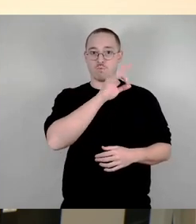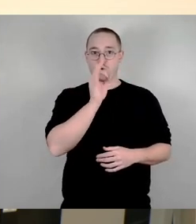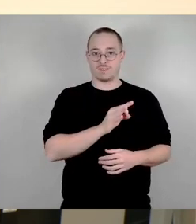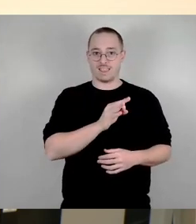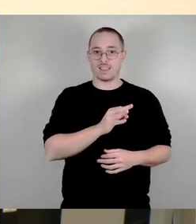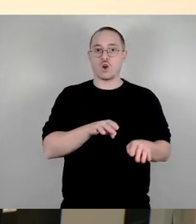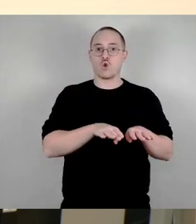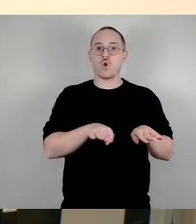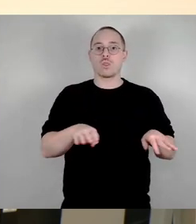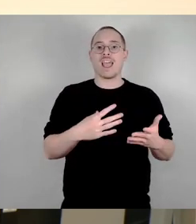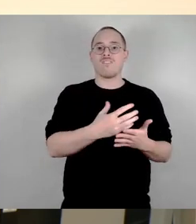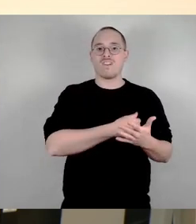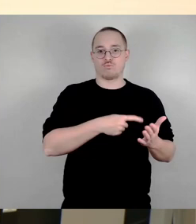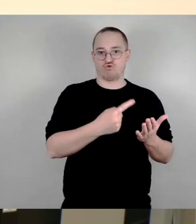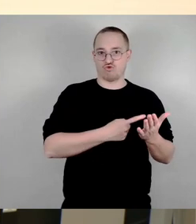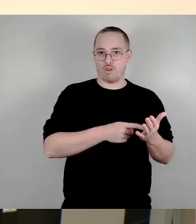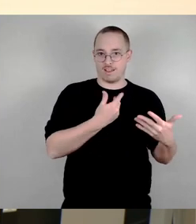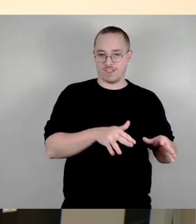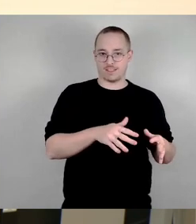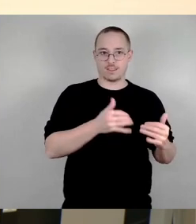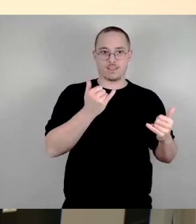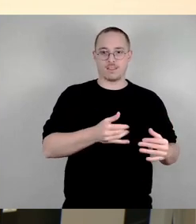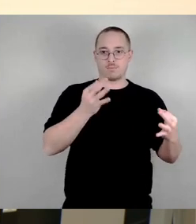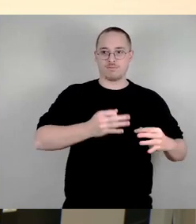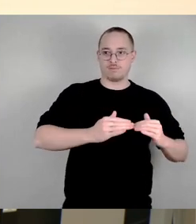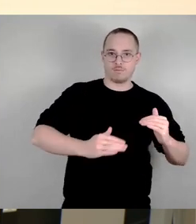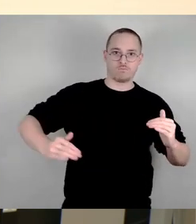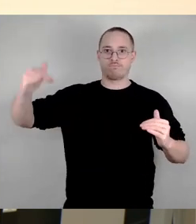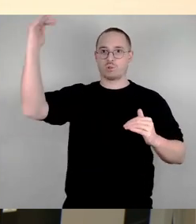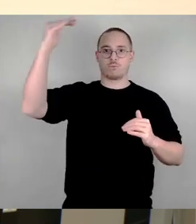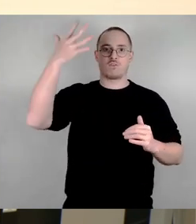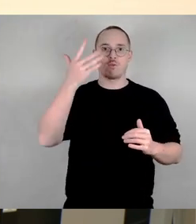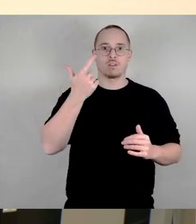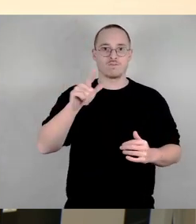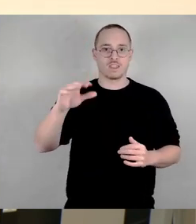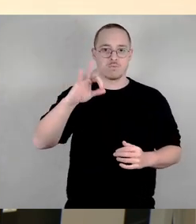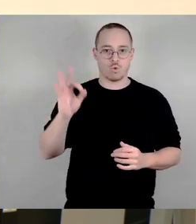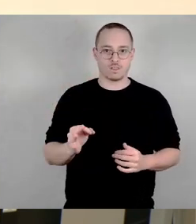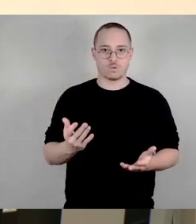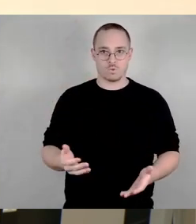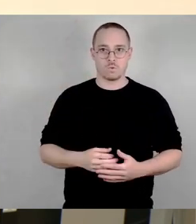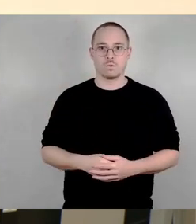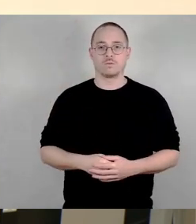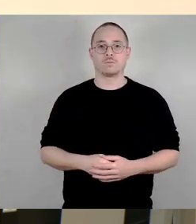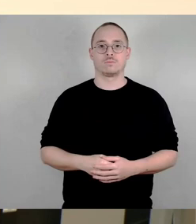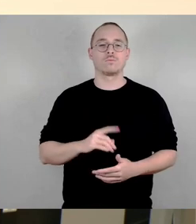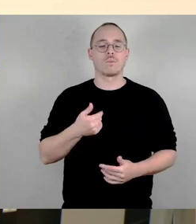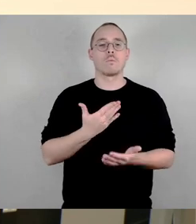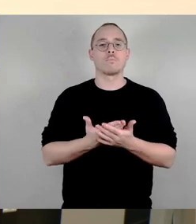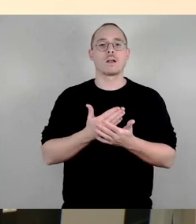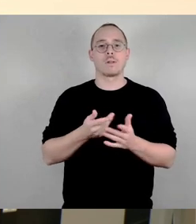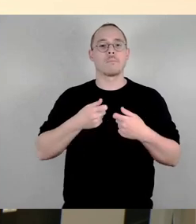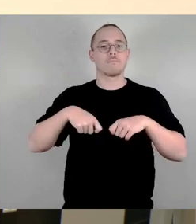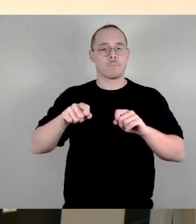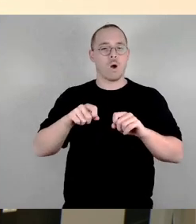Spekulation spricht. Und die Grundstücke aufgrund der Situation im Bauwesen, dass eine Verwertung durch Bau nicht in Sicht ist,